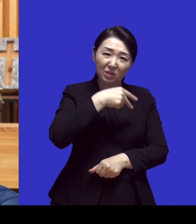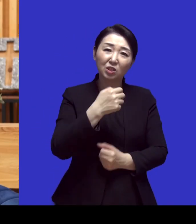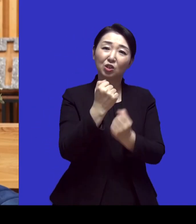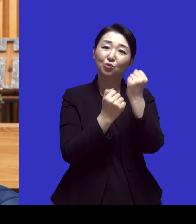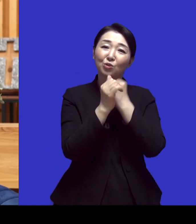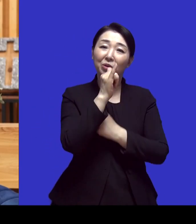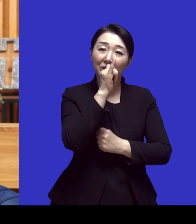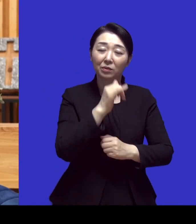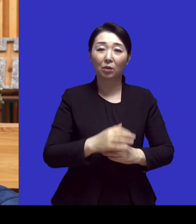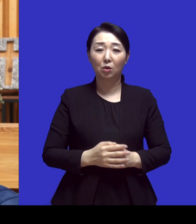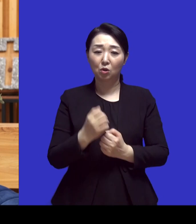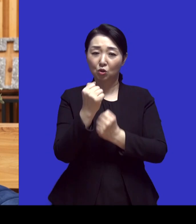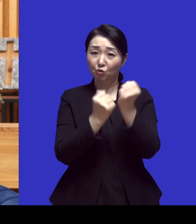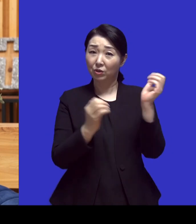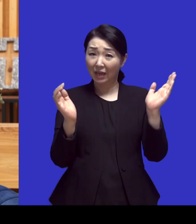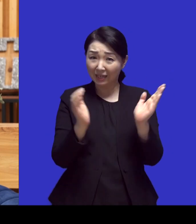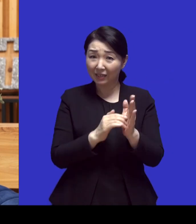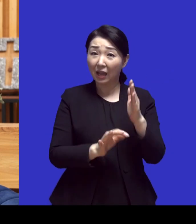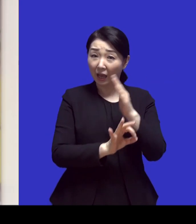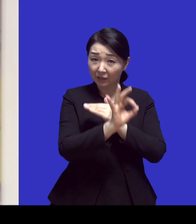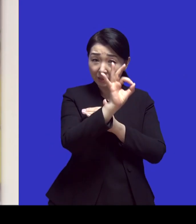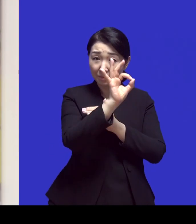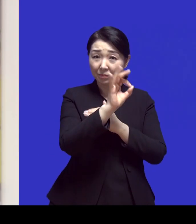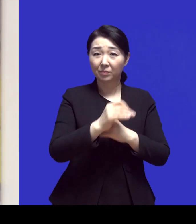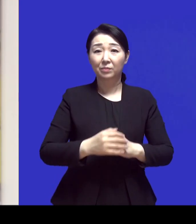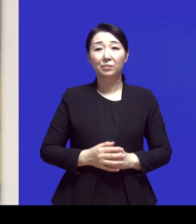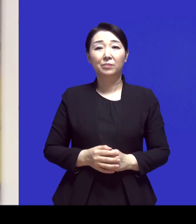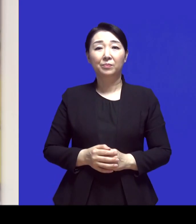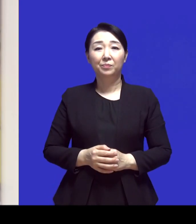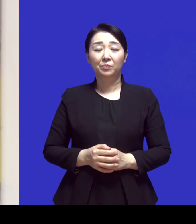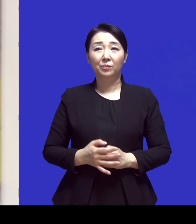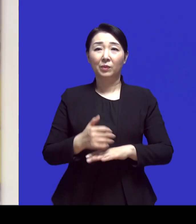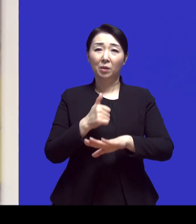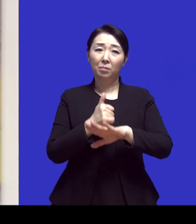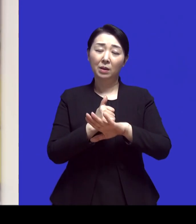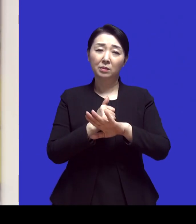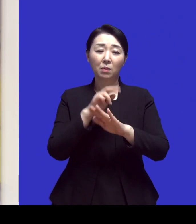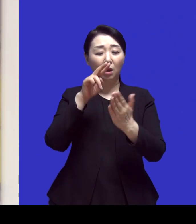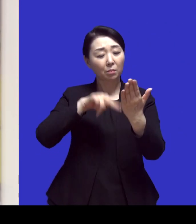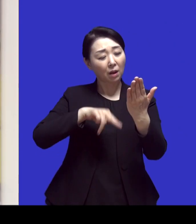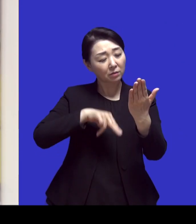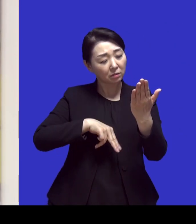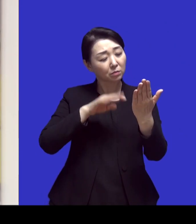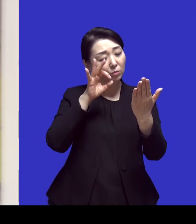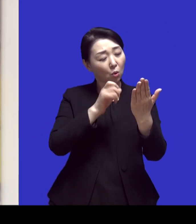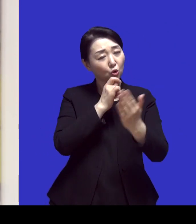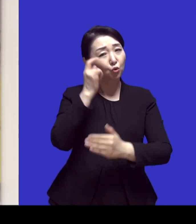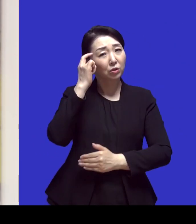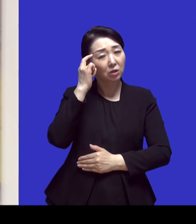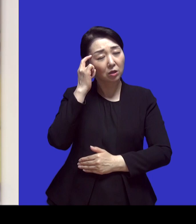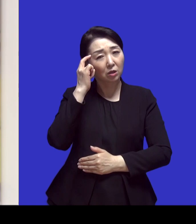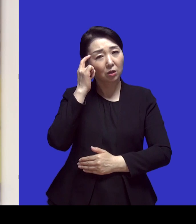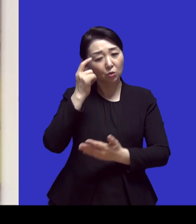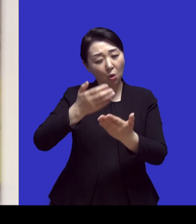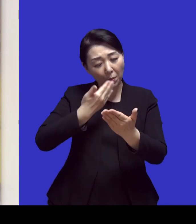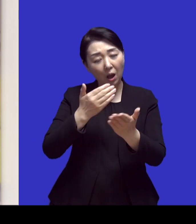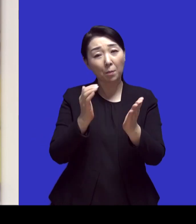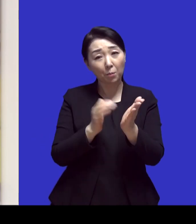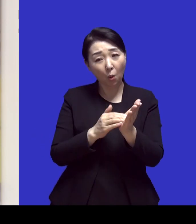수련회가 마치는 날 아침이었는데 이제 마지막 큐티하고 죽 먹고 이제 하산하는 건데